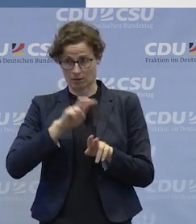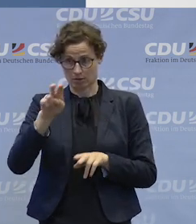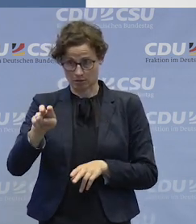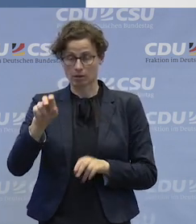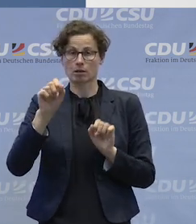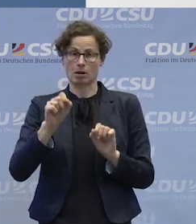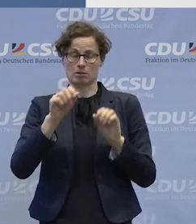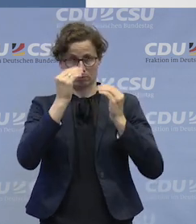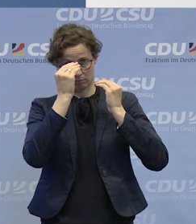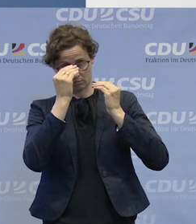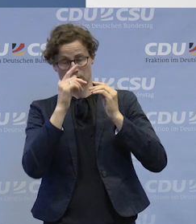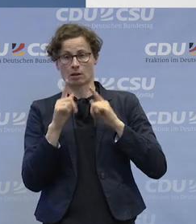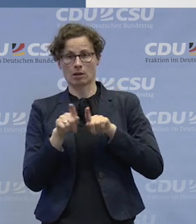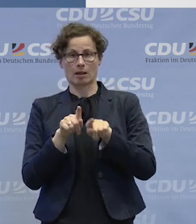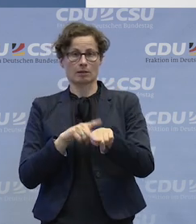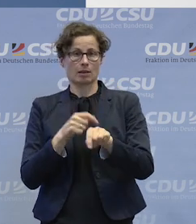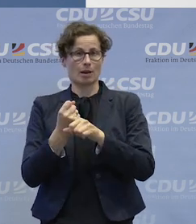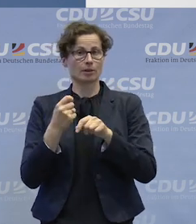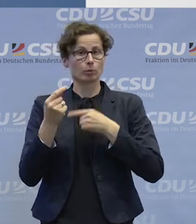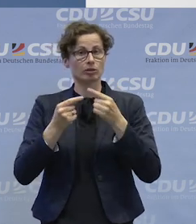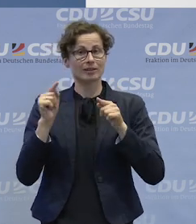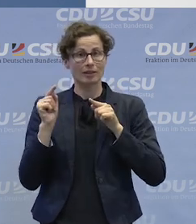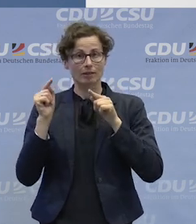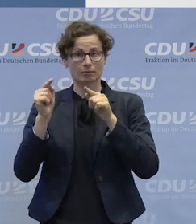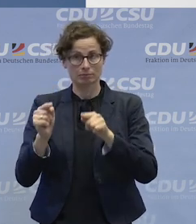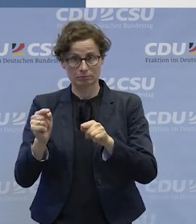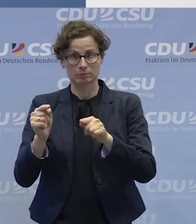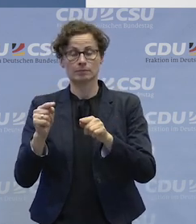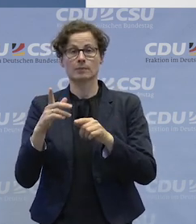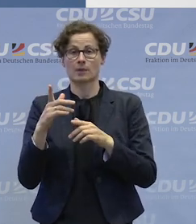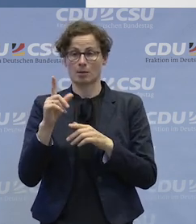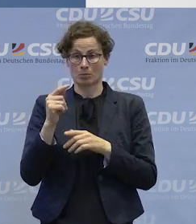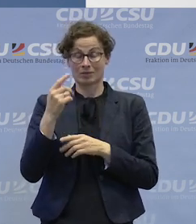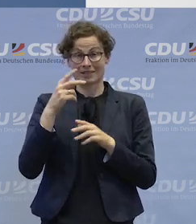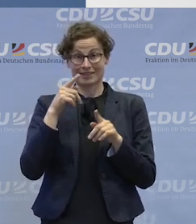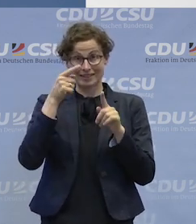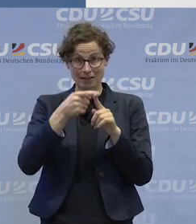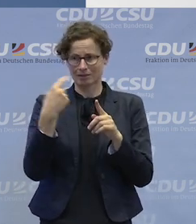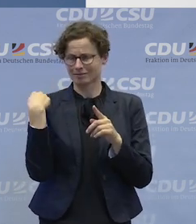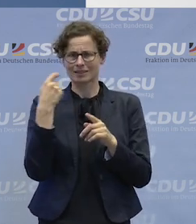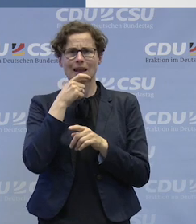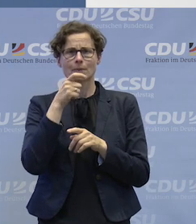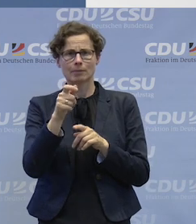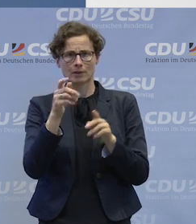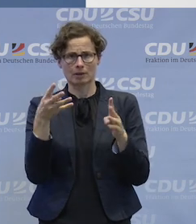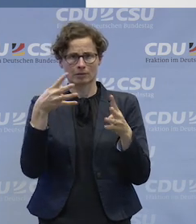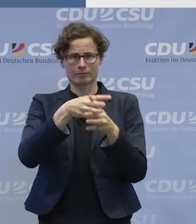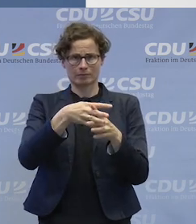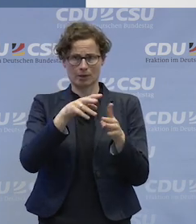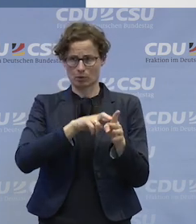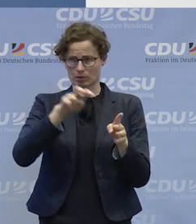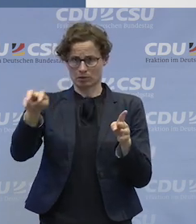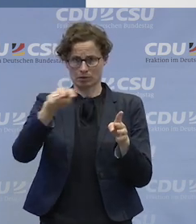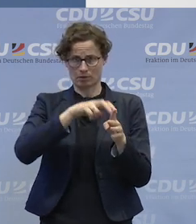mit dem, was wir entwickeln. Und wir denken damit, einen Beitrag zur Durchlässigkeit, die hier eben so oft angesprochen worden ist, zu